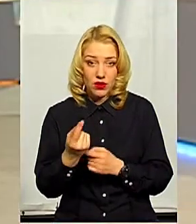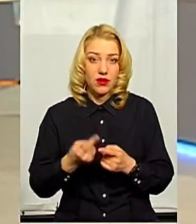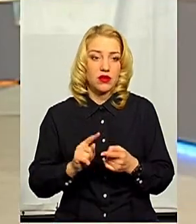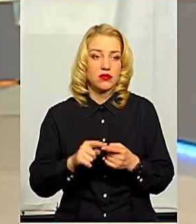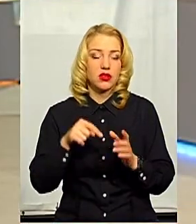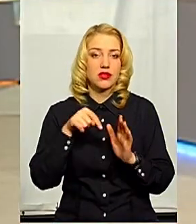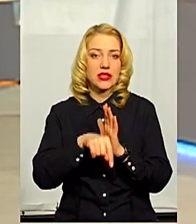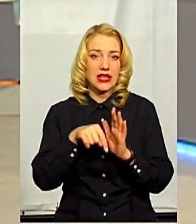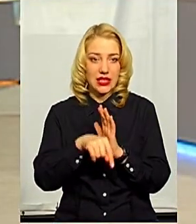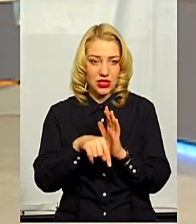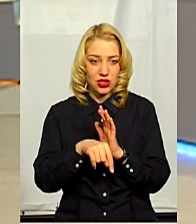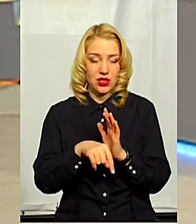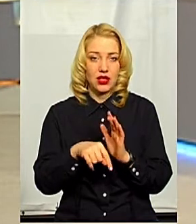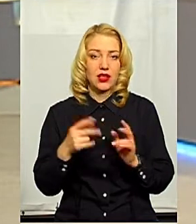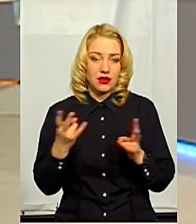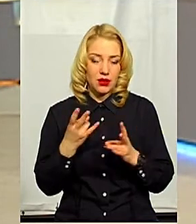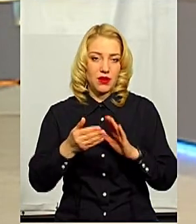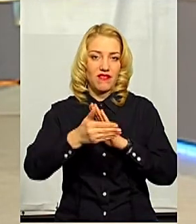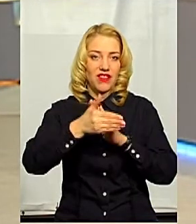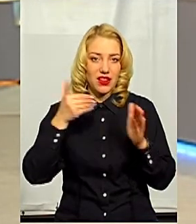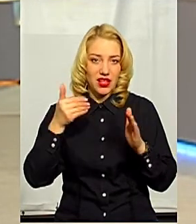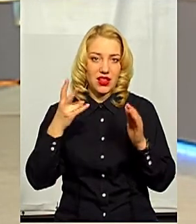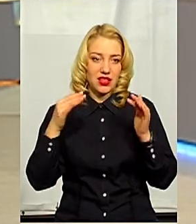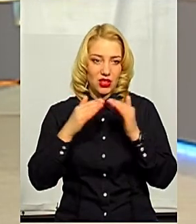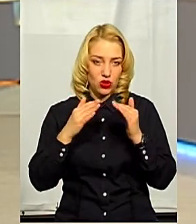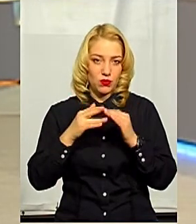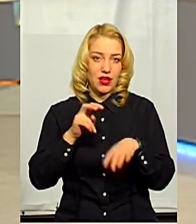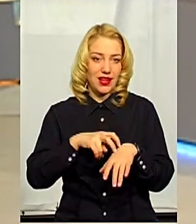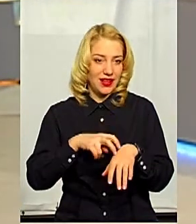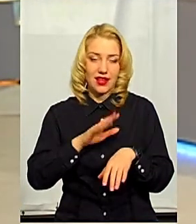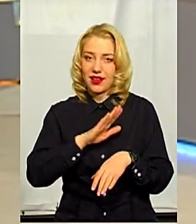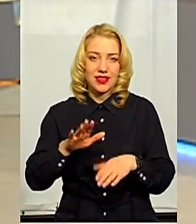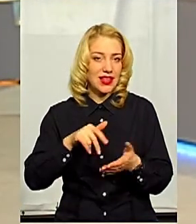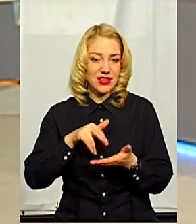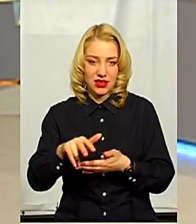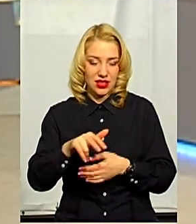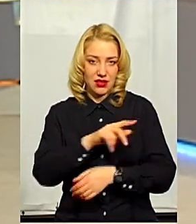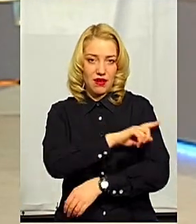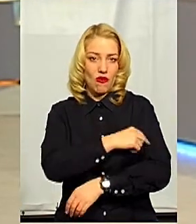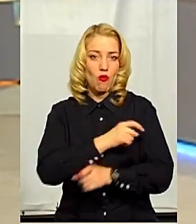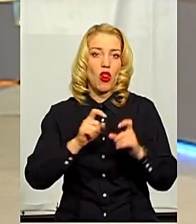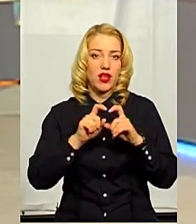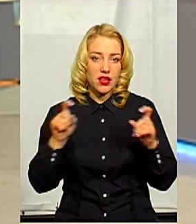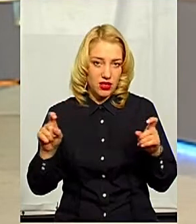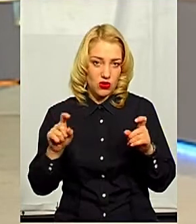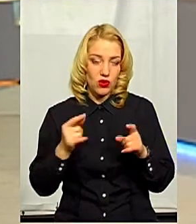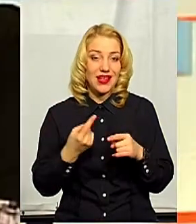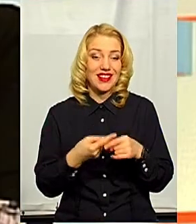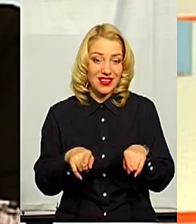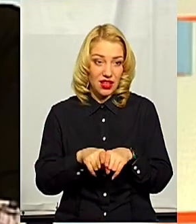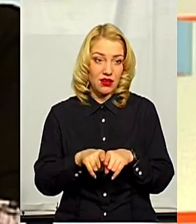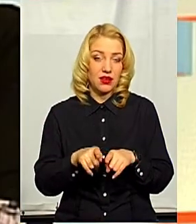-таки викликати лікаря, правильно, пані Тетяну? А не йти в поліклініку, в лікарню і тим самим